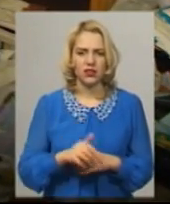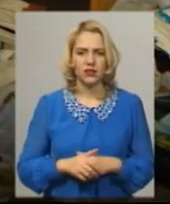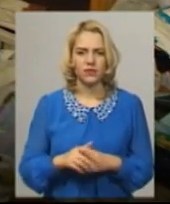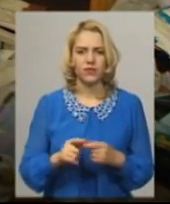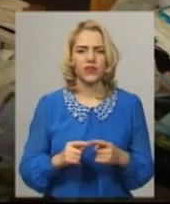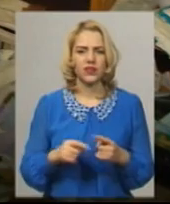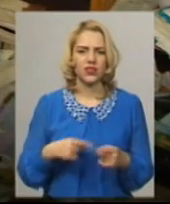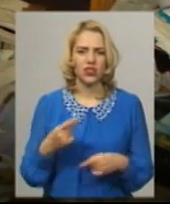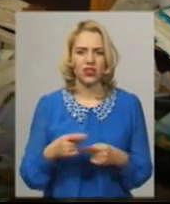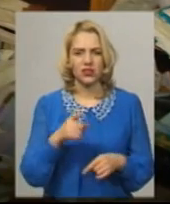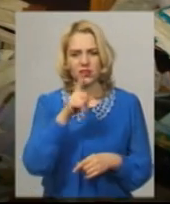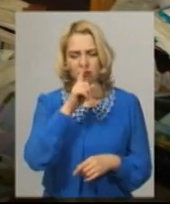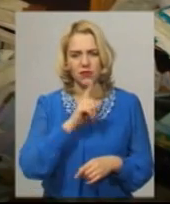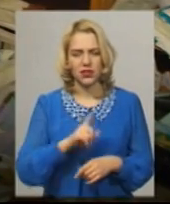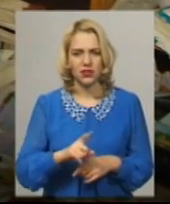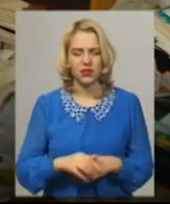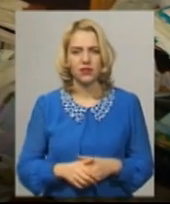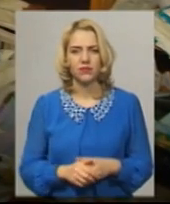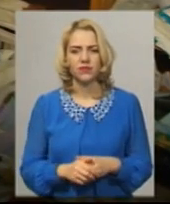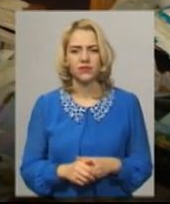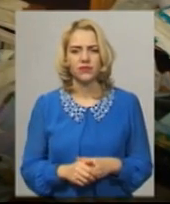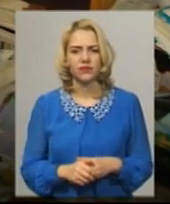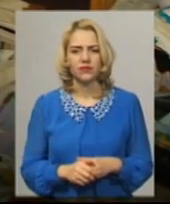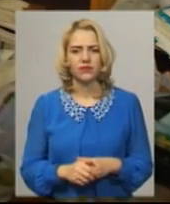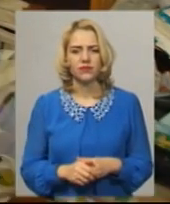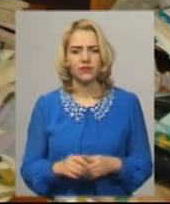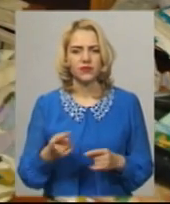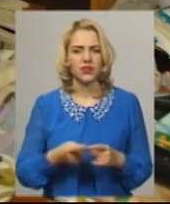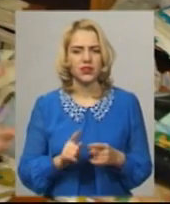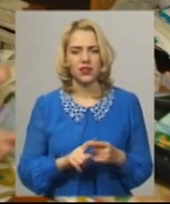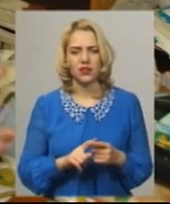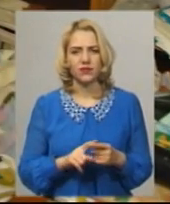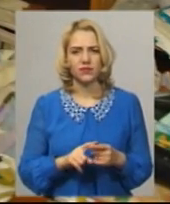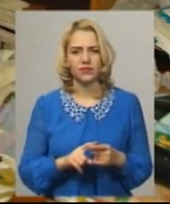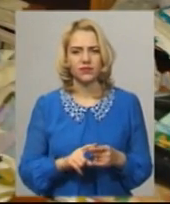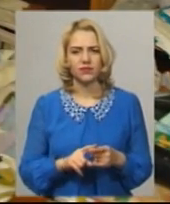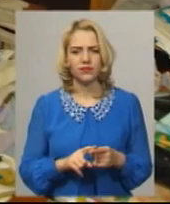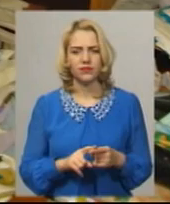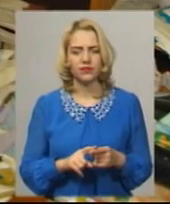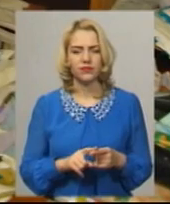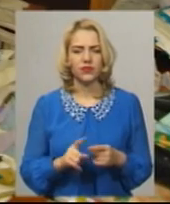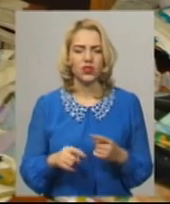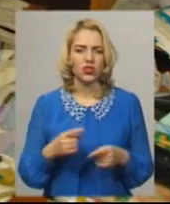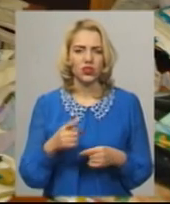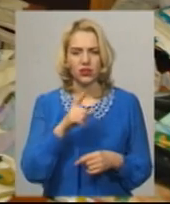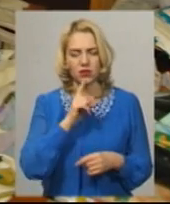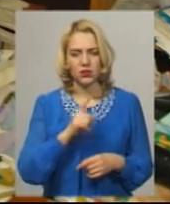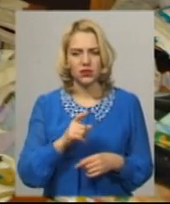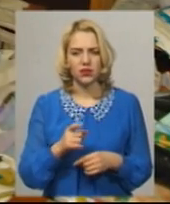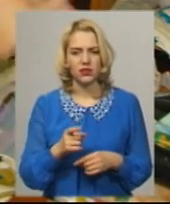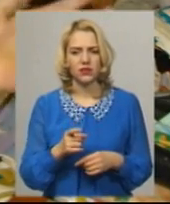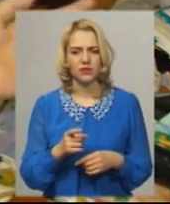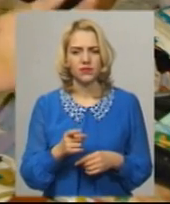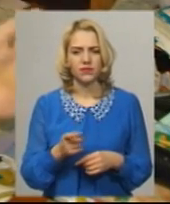через місяць, це верх всіму, через місяць